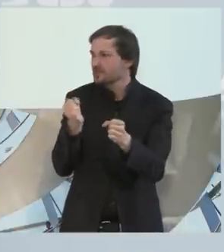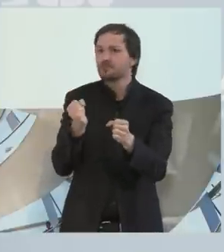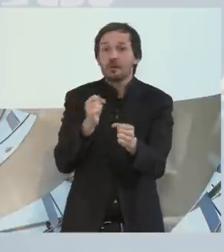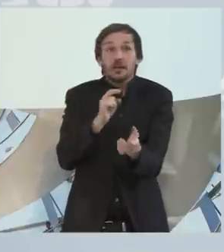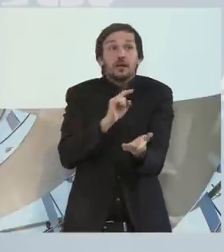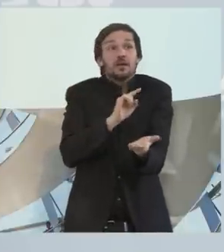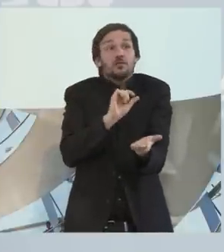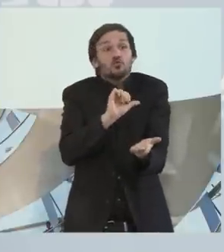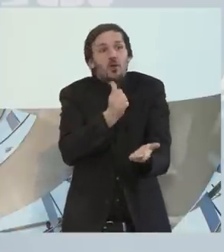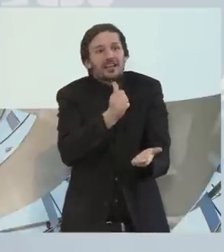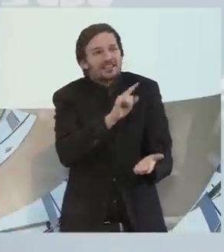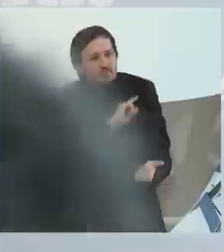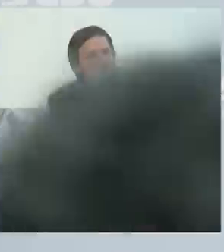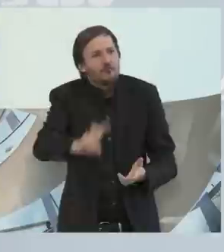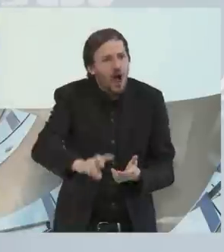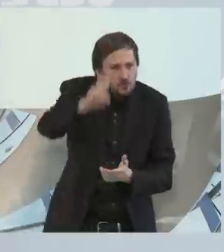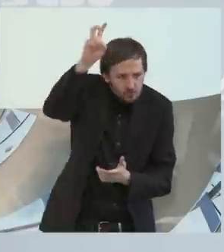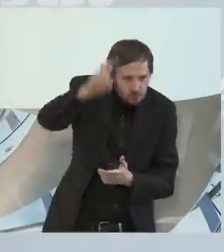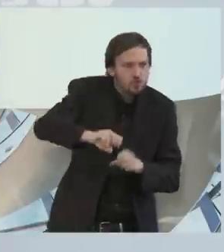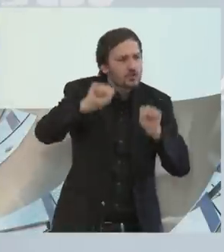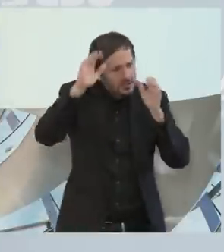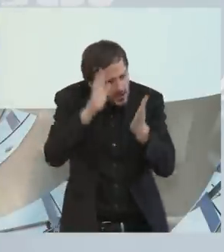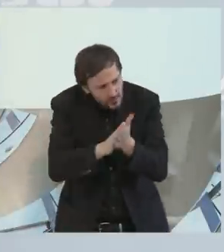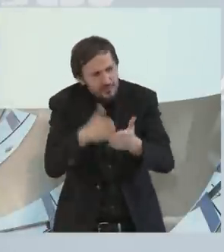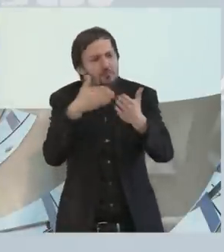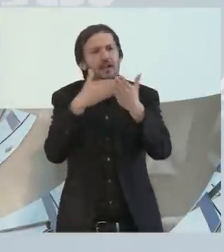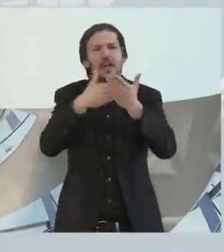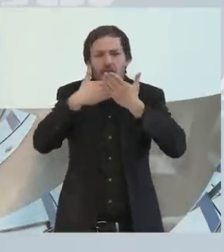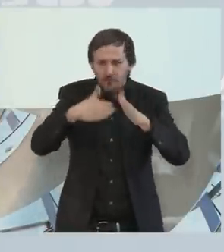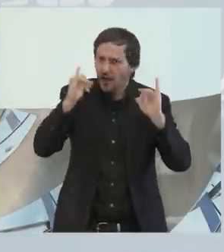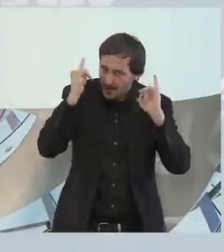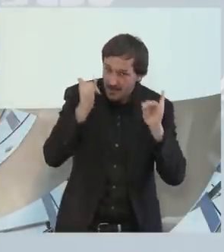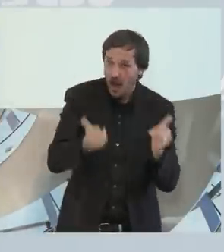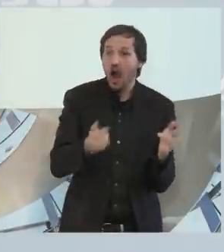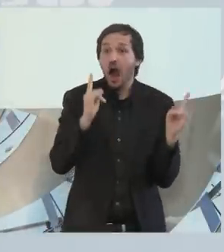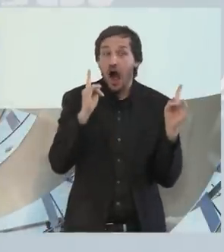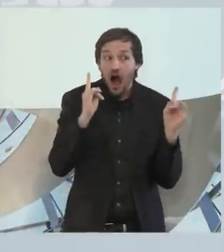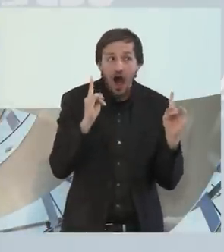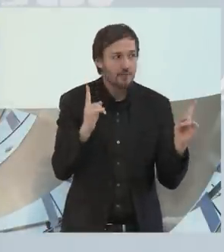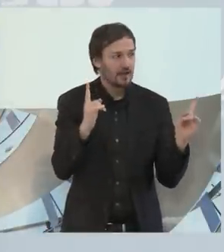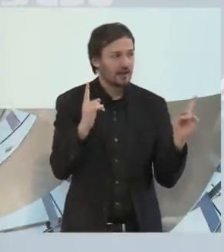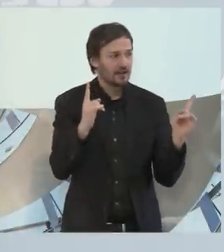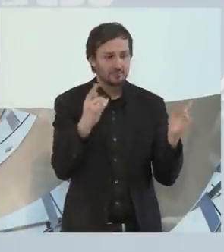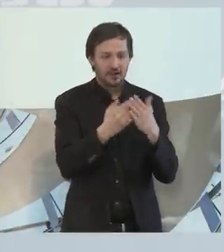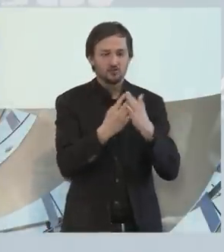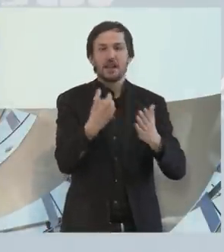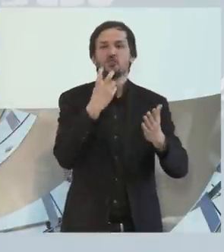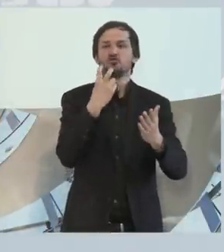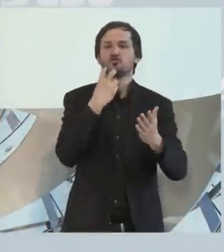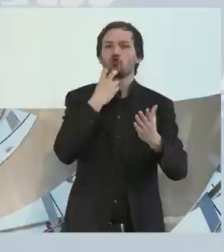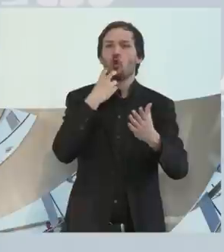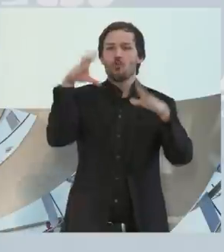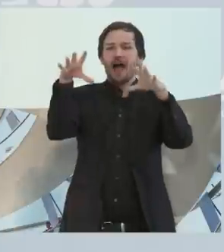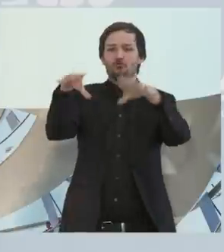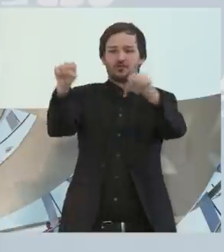auch mit Aufzügen erreichen können, barrierefrei. Aber für den Fall, dass ein Stromausfall